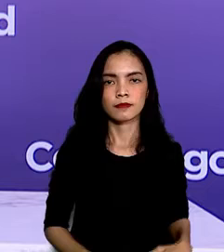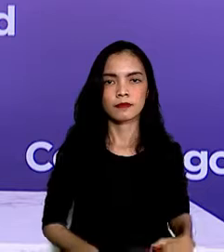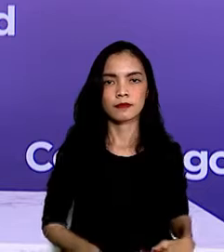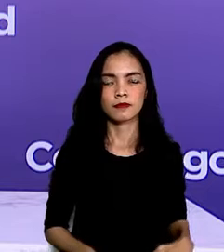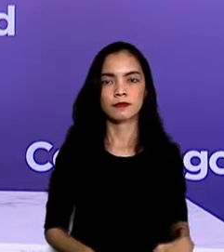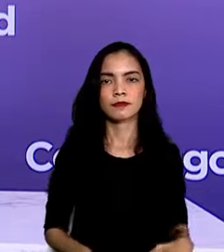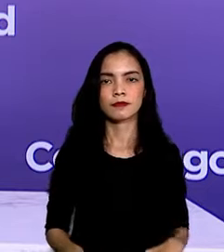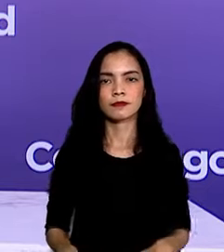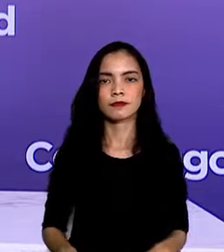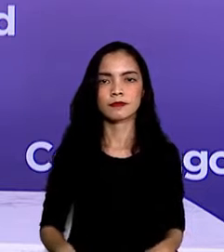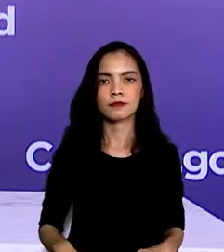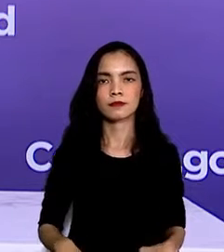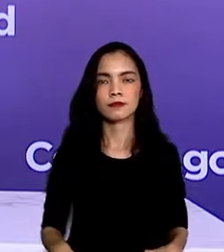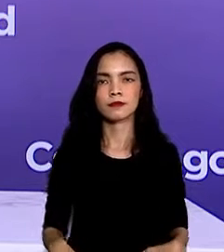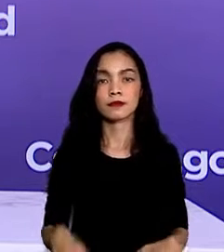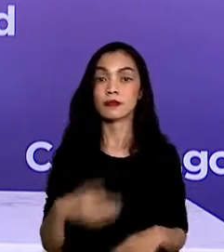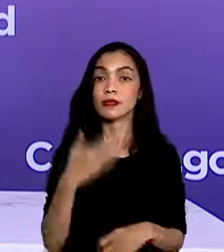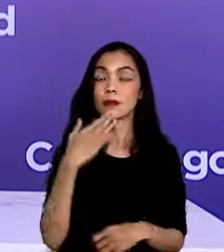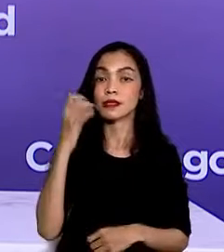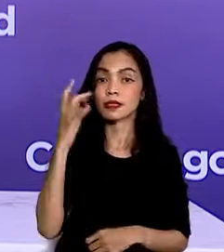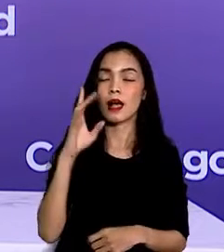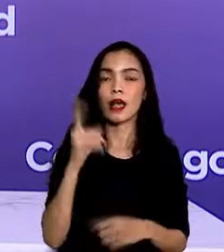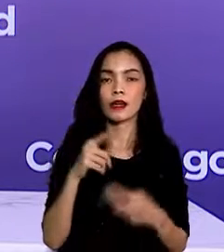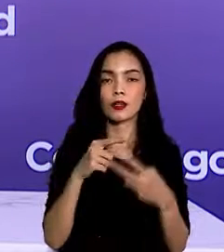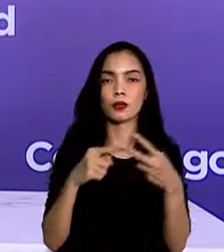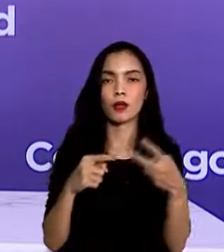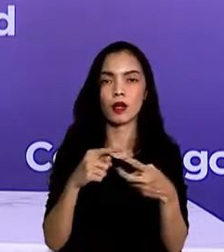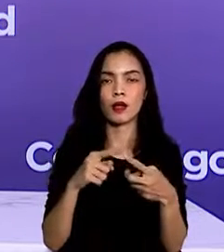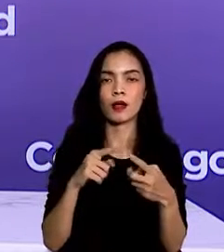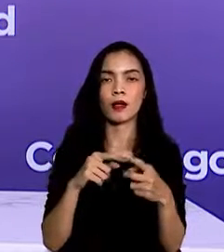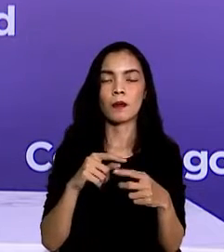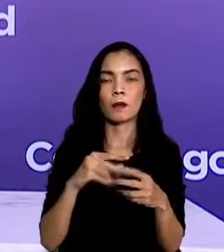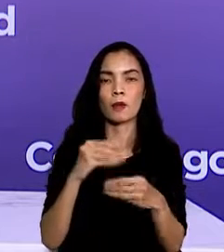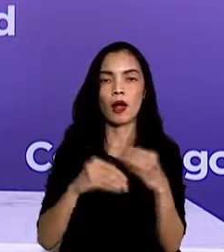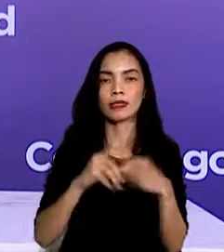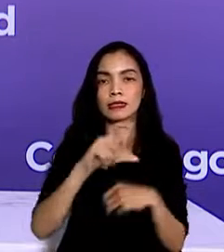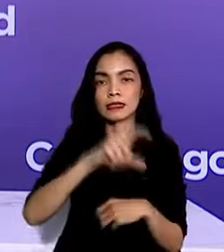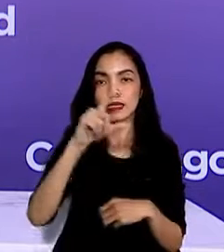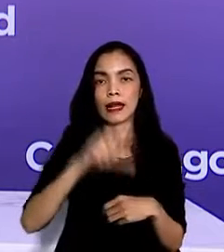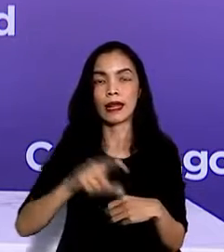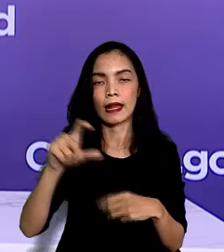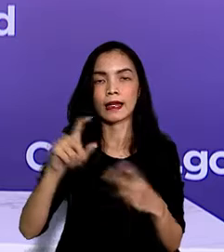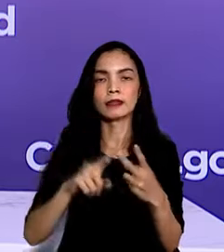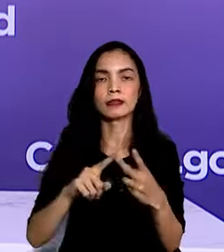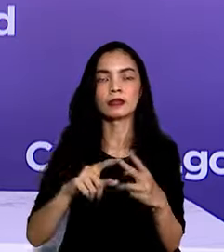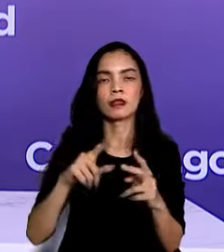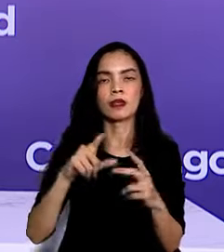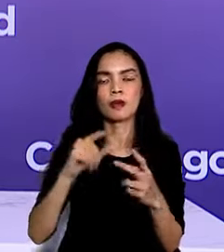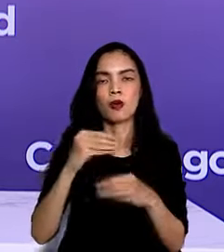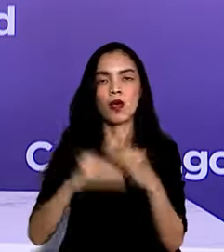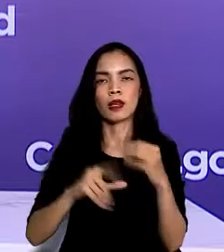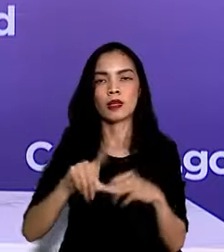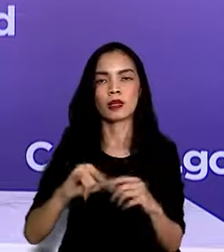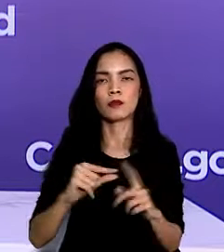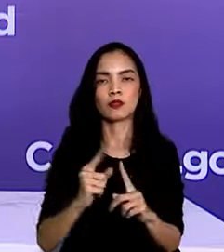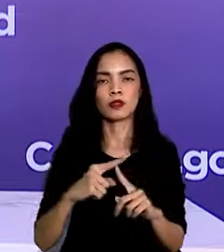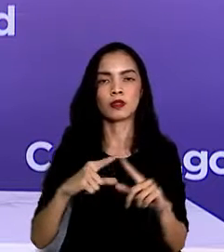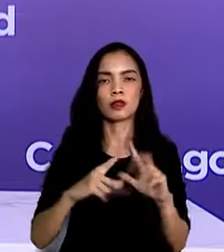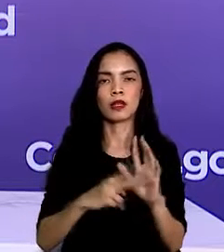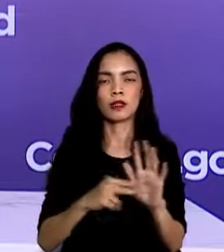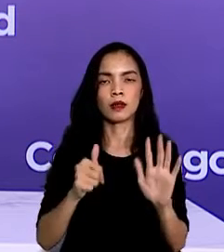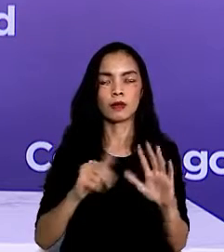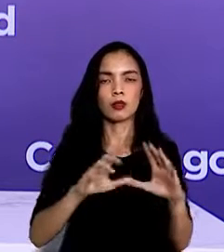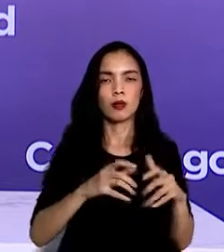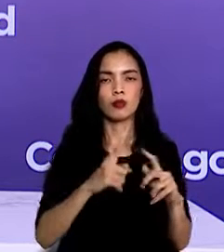Selamat siang Prof, terdapat dua pertanyaan Pertama dari Khaira CNN dan Fitri dari Liputan 6 Satgas mencatat